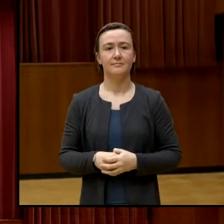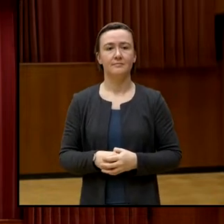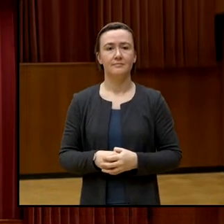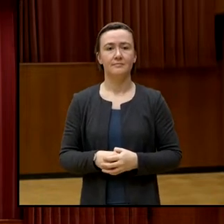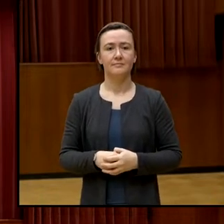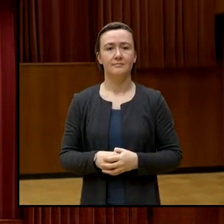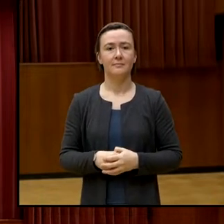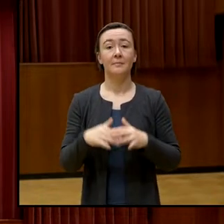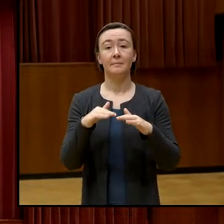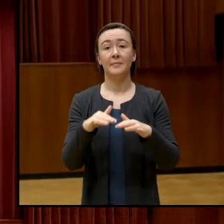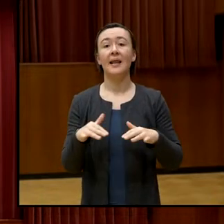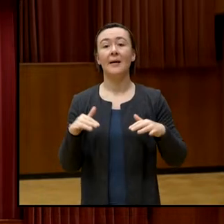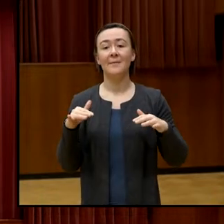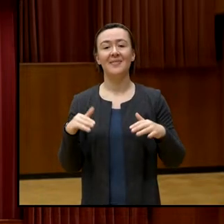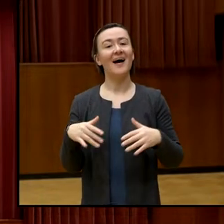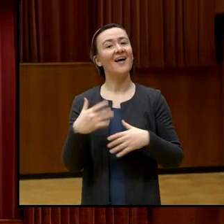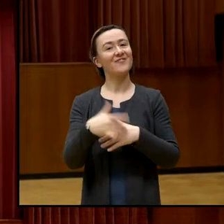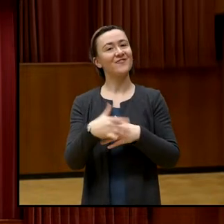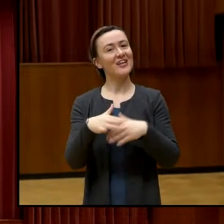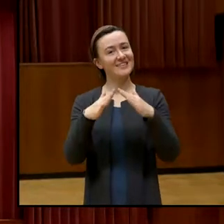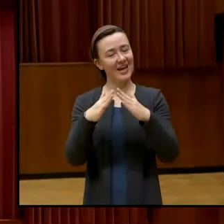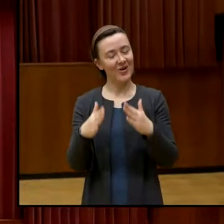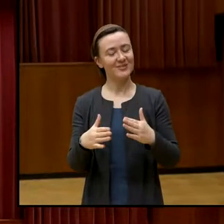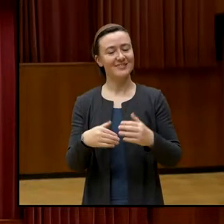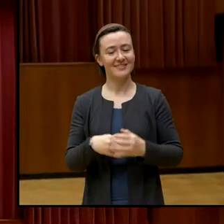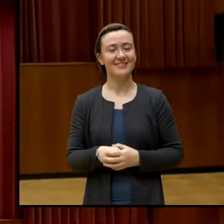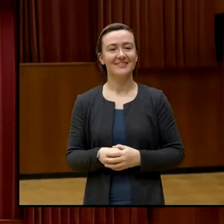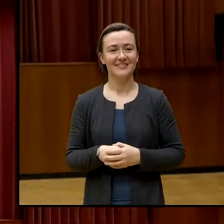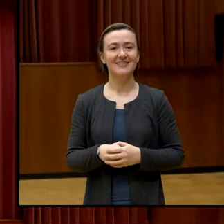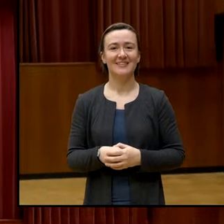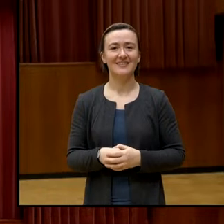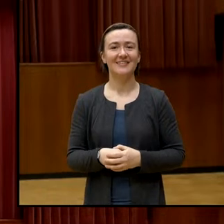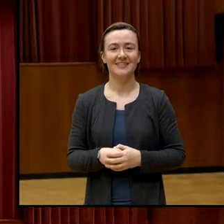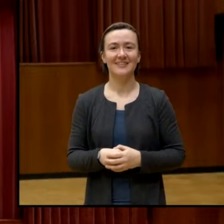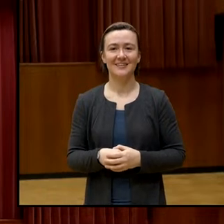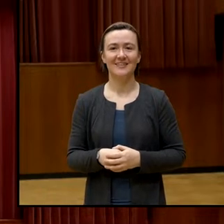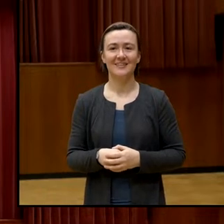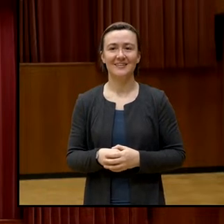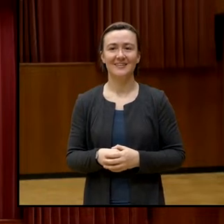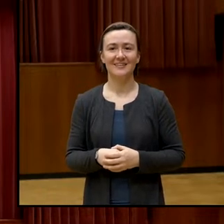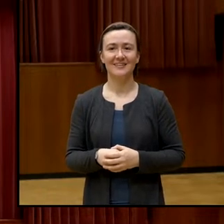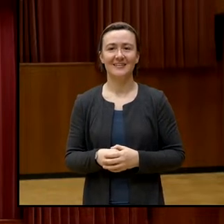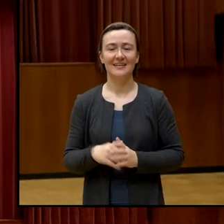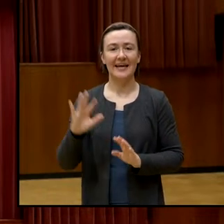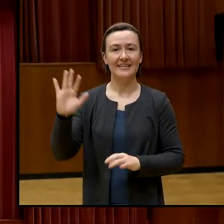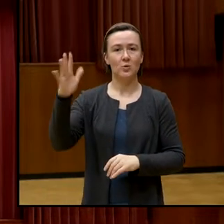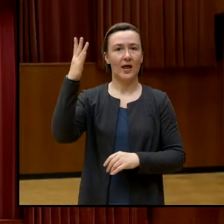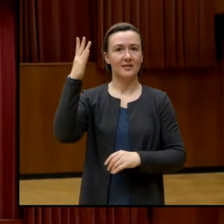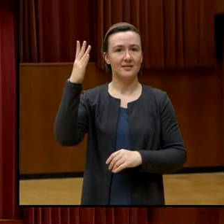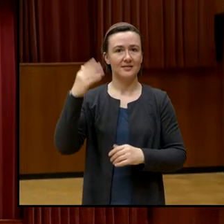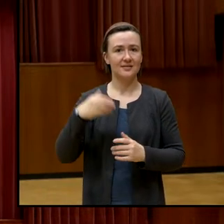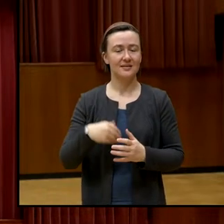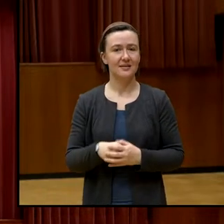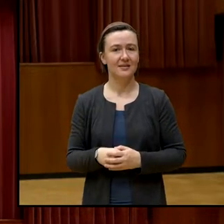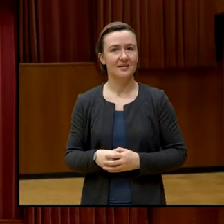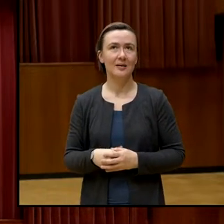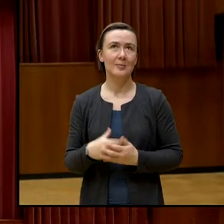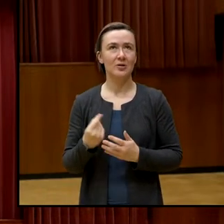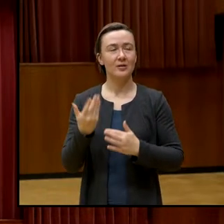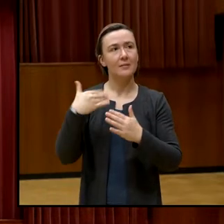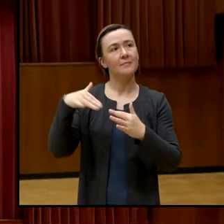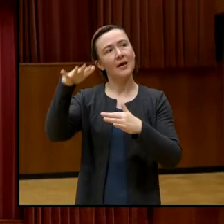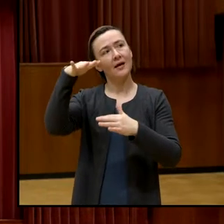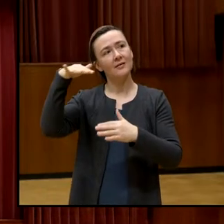Das Parlament, das Wirtshaus haben wir, ja. Die Resonanz, also wirklich eher auf einer